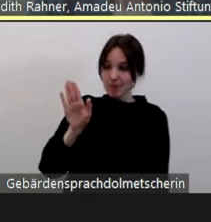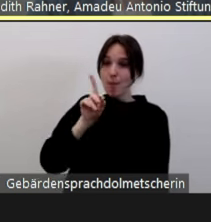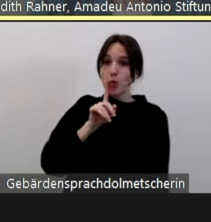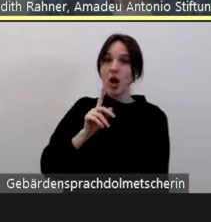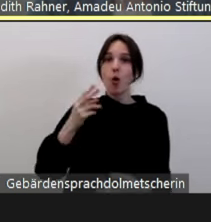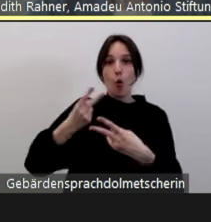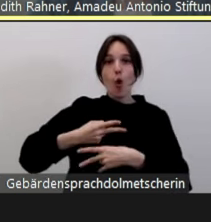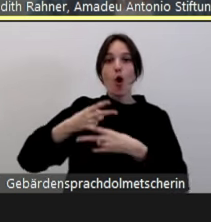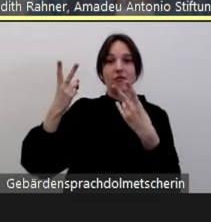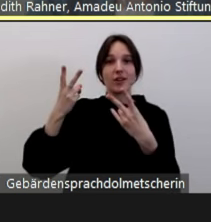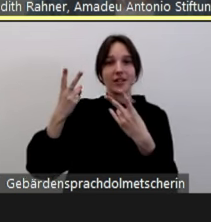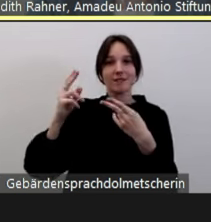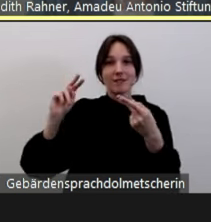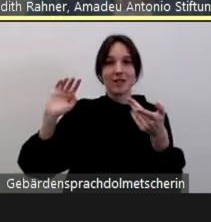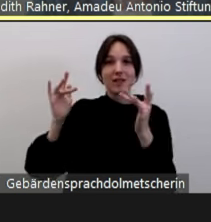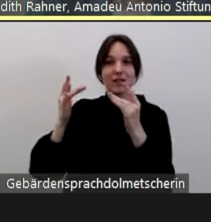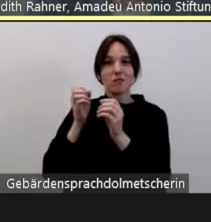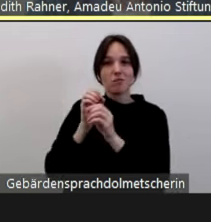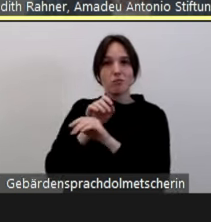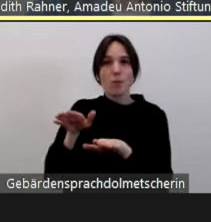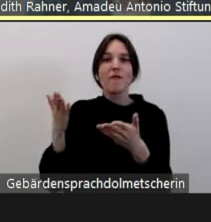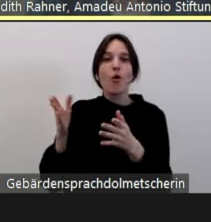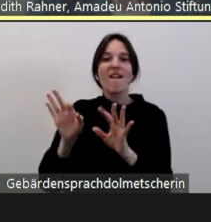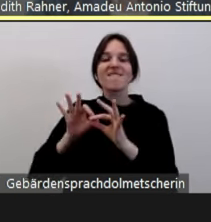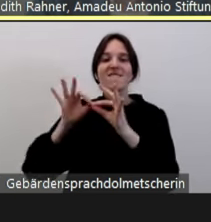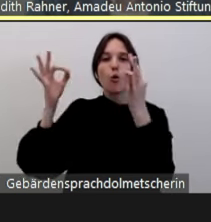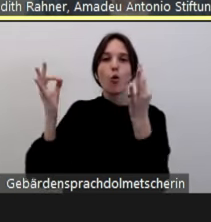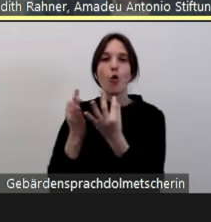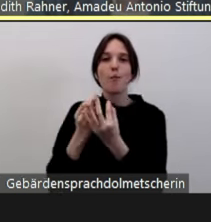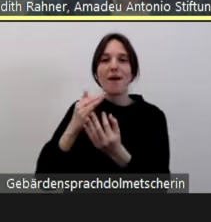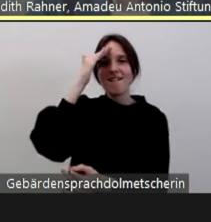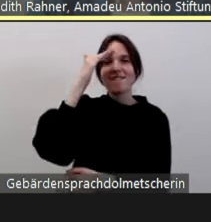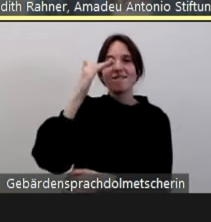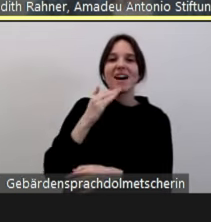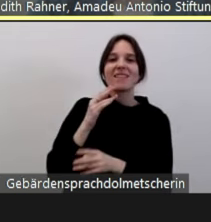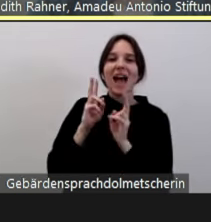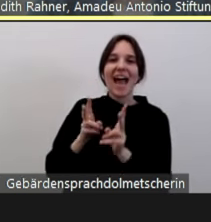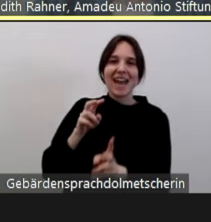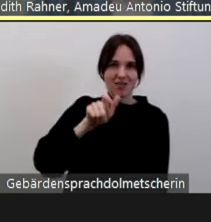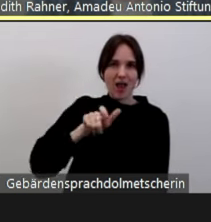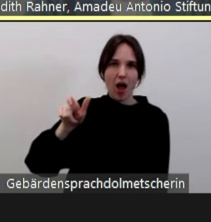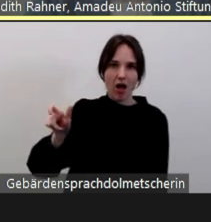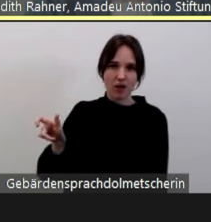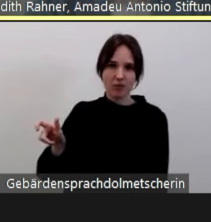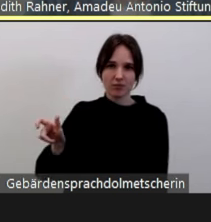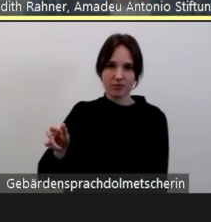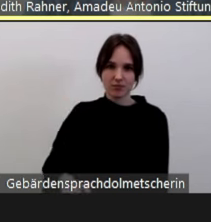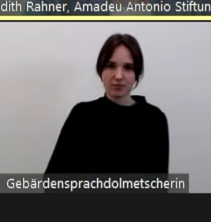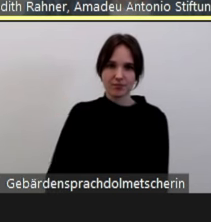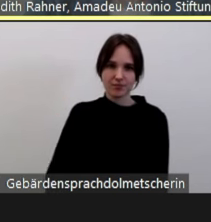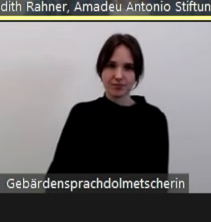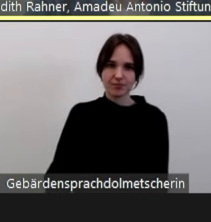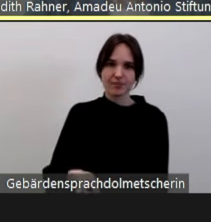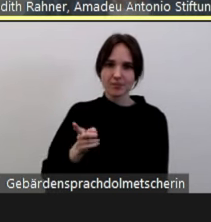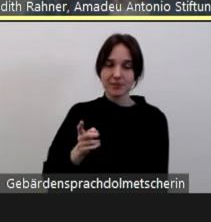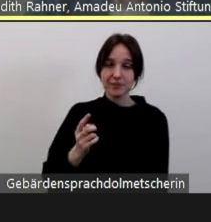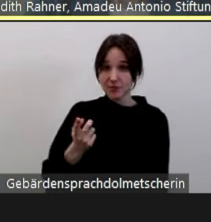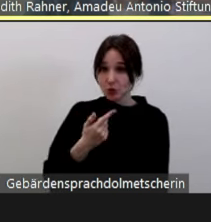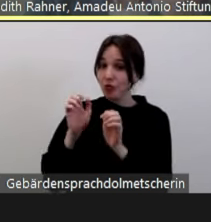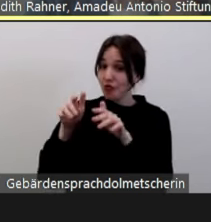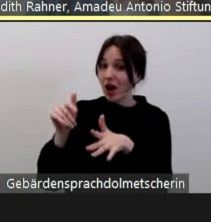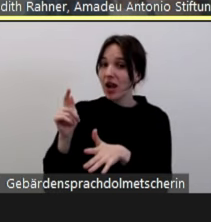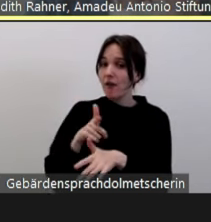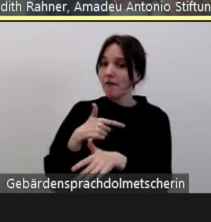veröffentlicht und das eben auf einer Plattform für sogenannte Väterrechtler veröffentlicht hatte. Und wir recherchieren solche Fälle natürlich auch nach.